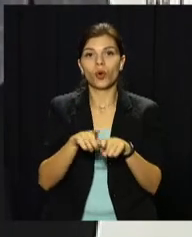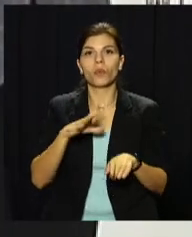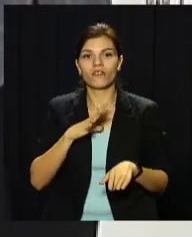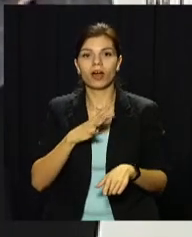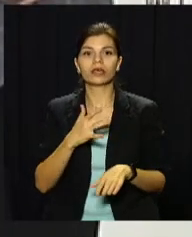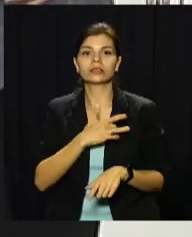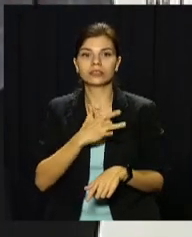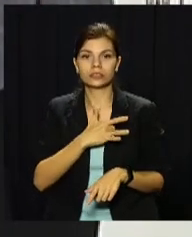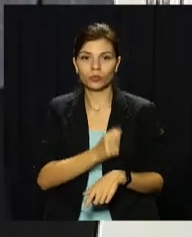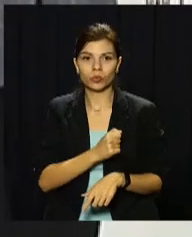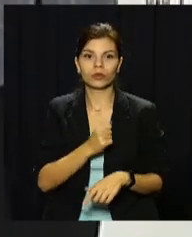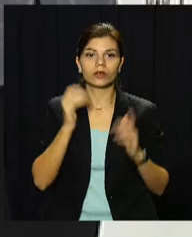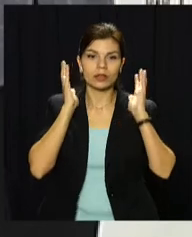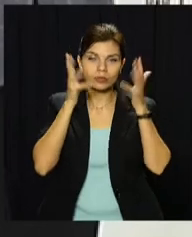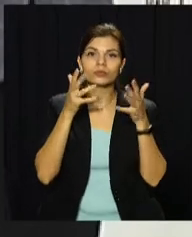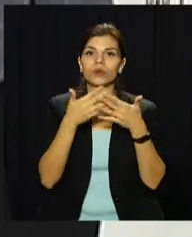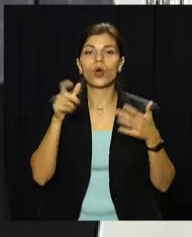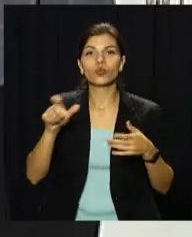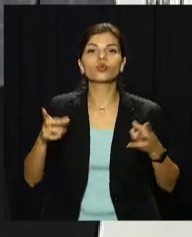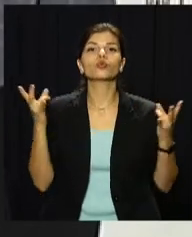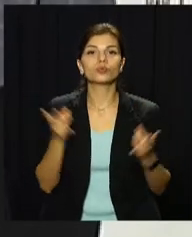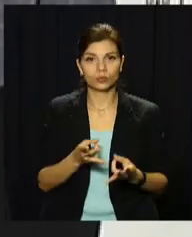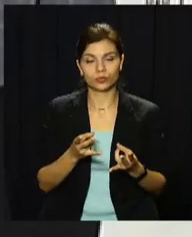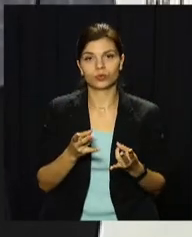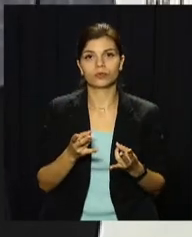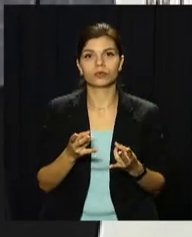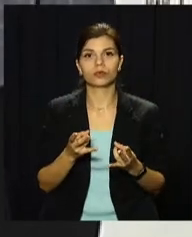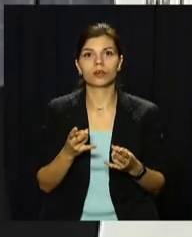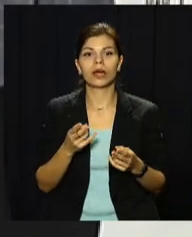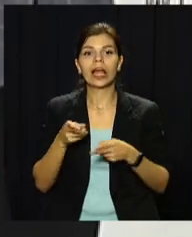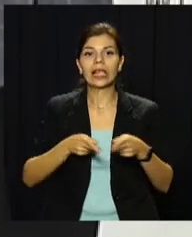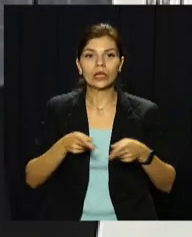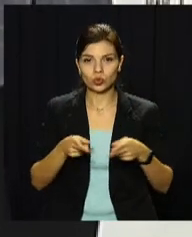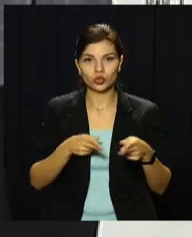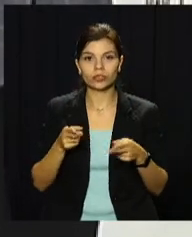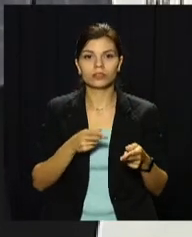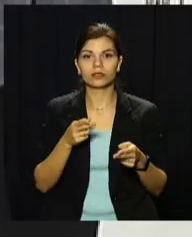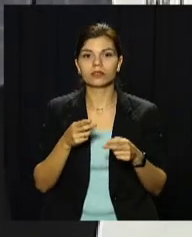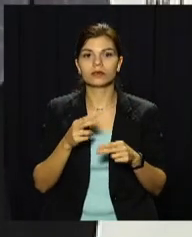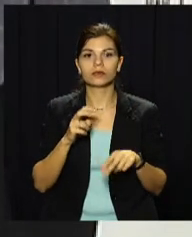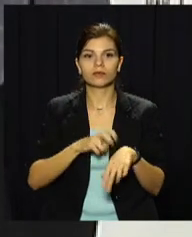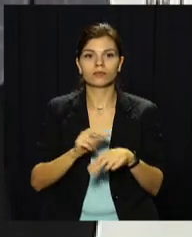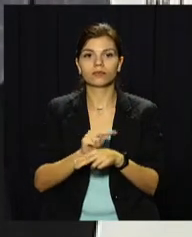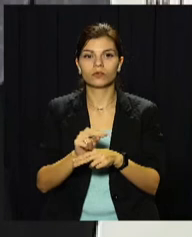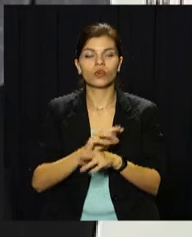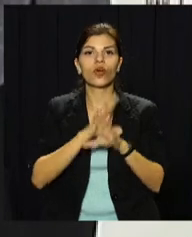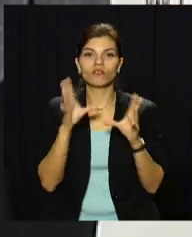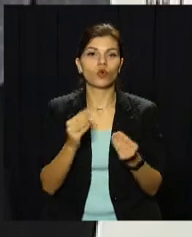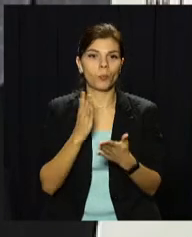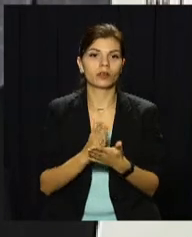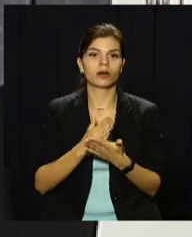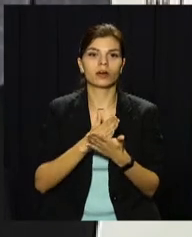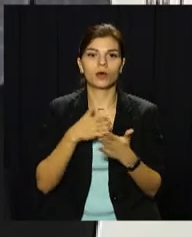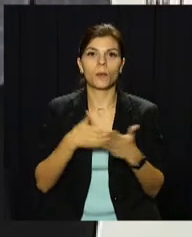інфаркти, інсульти. Людям потрібне хірургічне втручання. Всьому є межа.